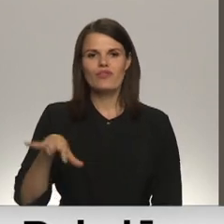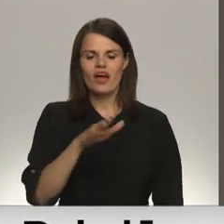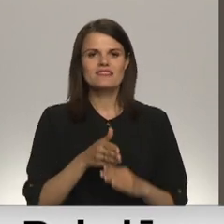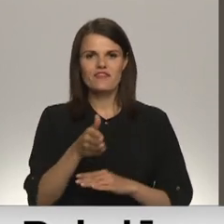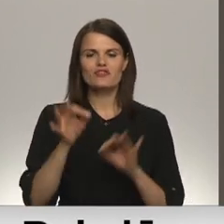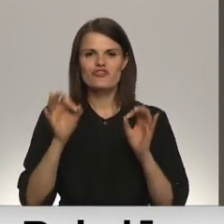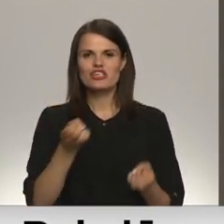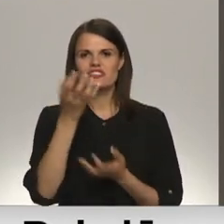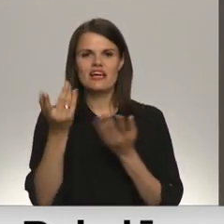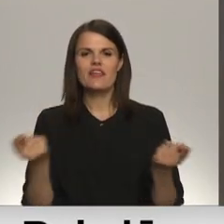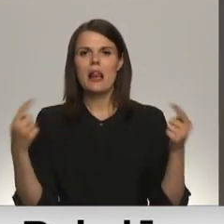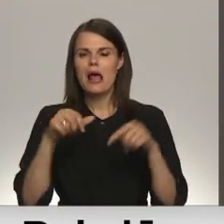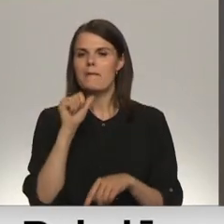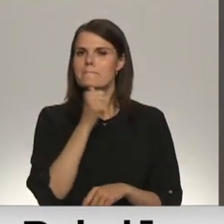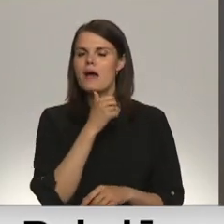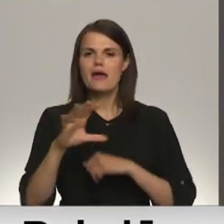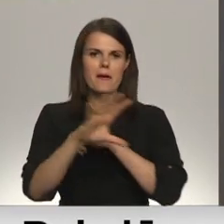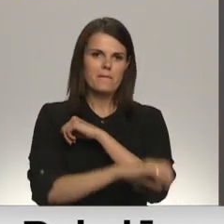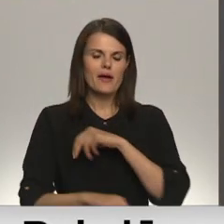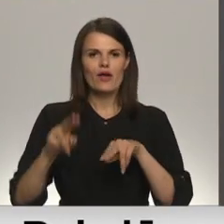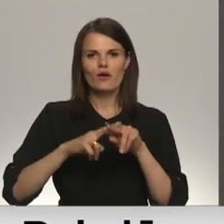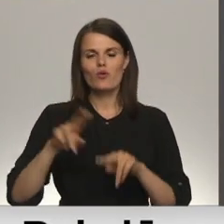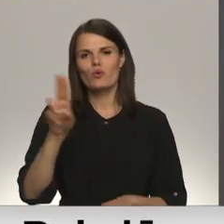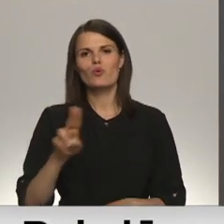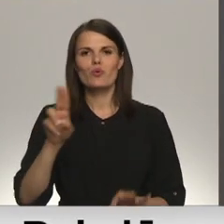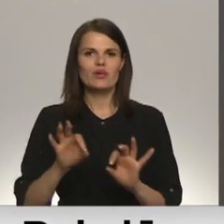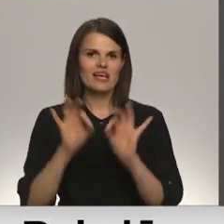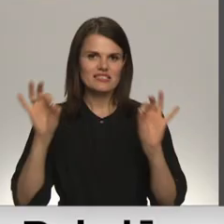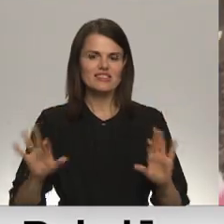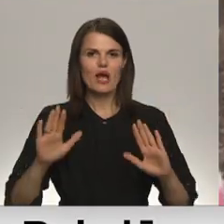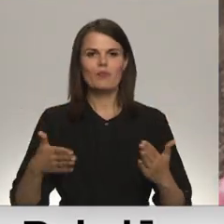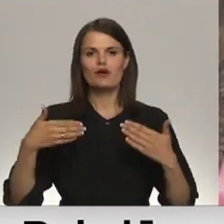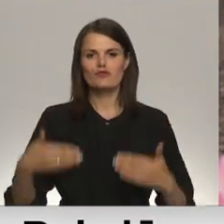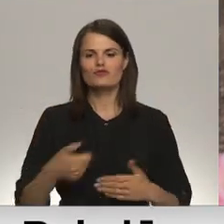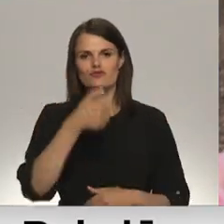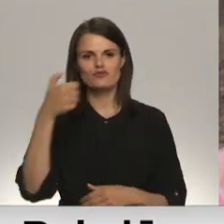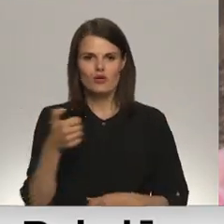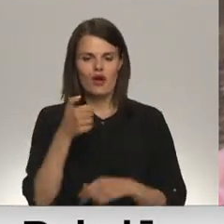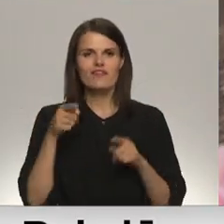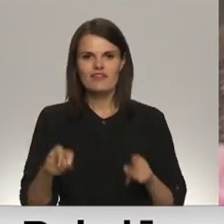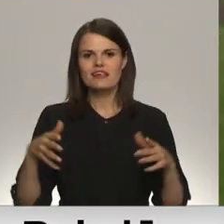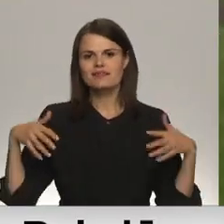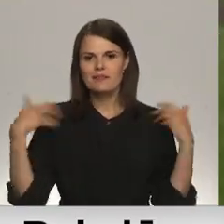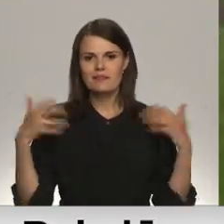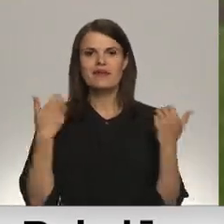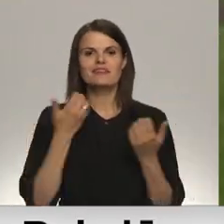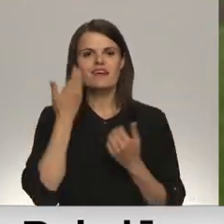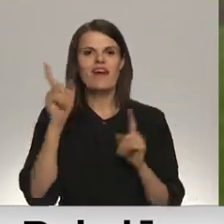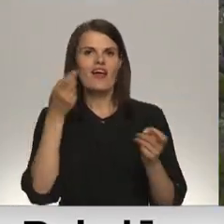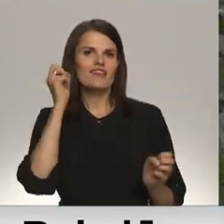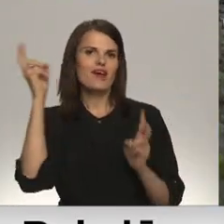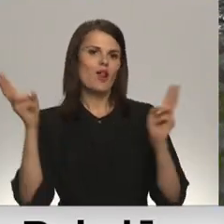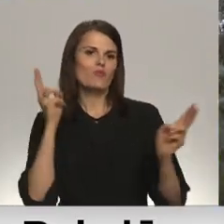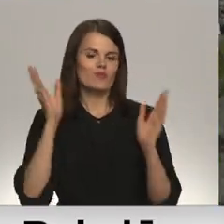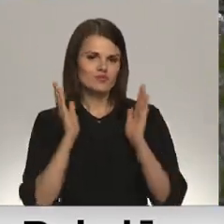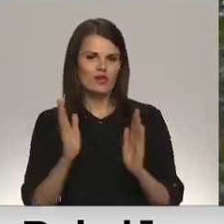ziedēšanas laikā, kas ir maija, noslēgums un jūnijas sākums. Šogad tas prieks, kad atkal skanēs mūzika.